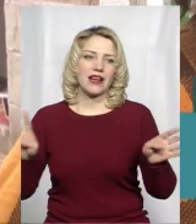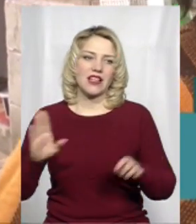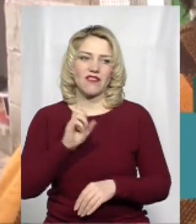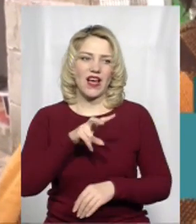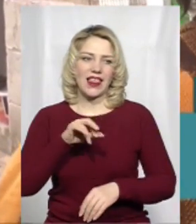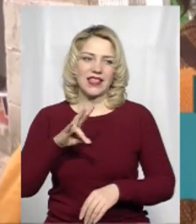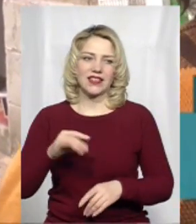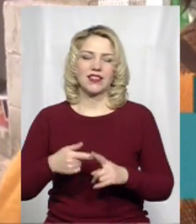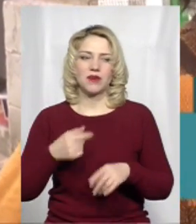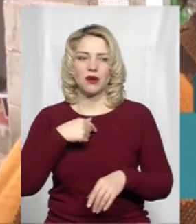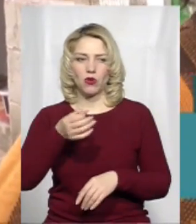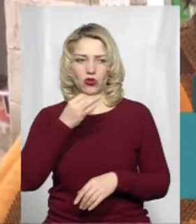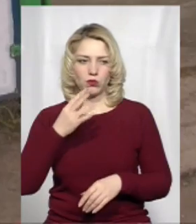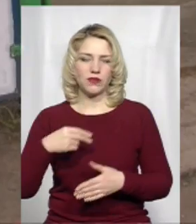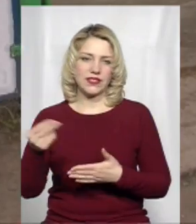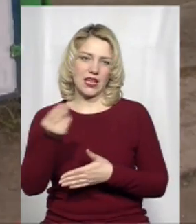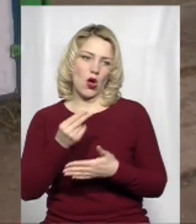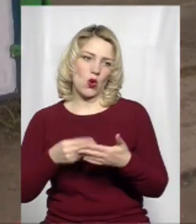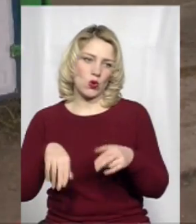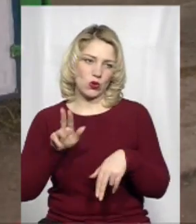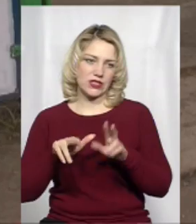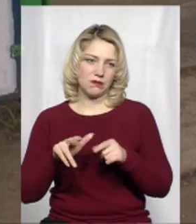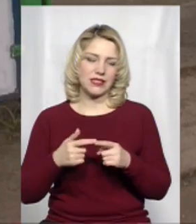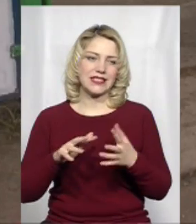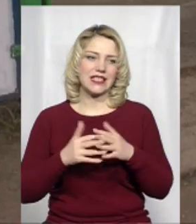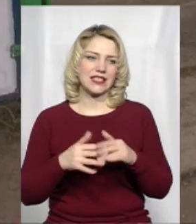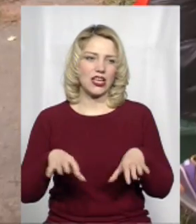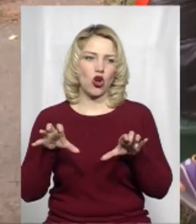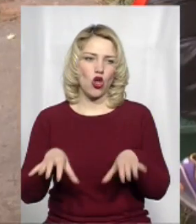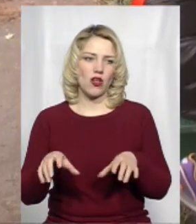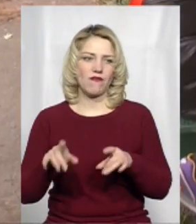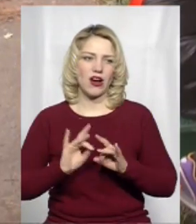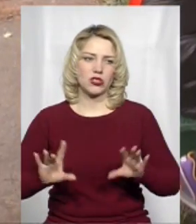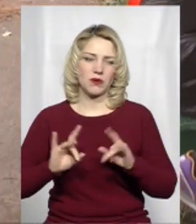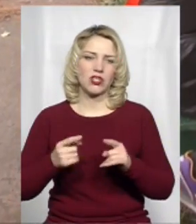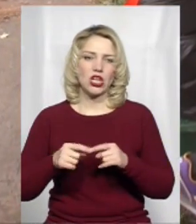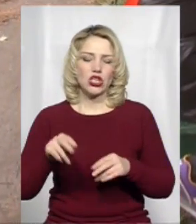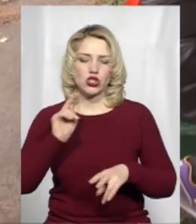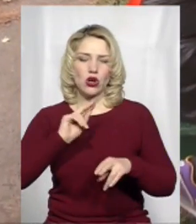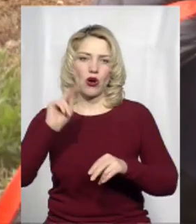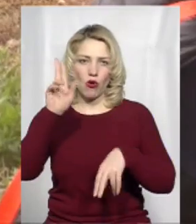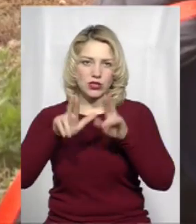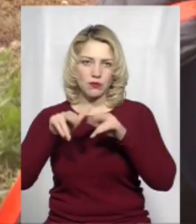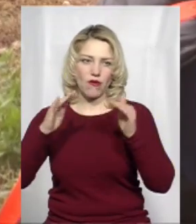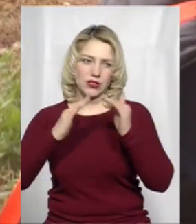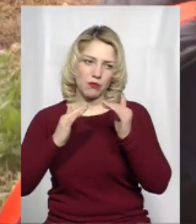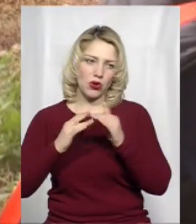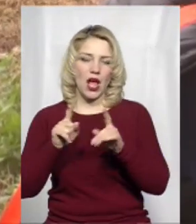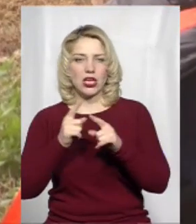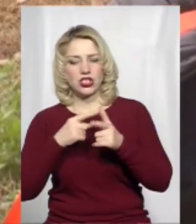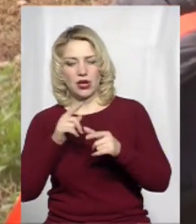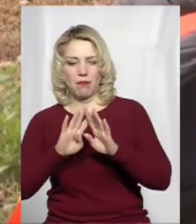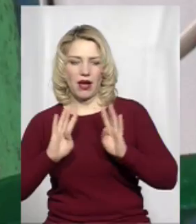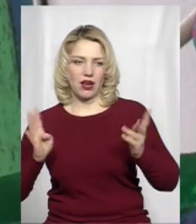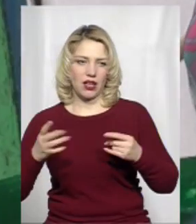подобався самчиківський розпис. Сільський голова Володимир Мельничук розповідає, оздобити оселю чи паркан пропонували всім жителям, які на той